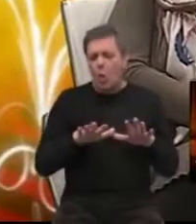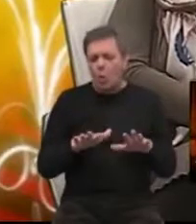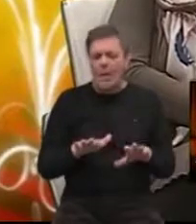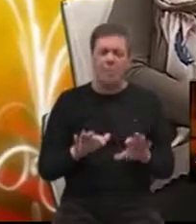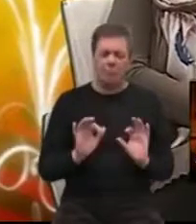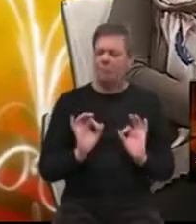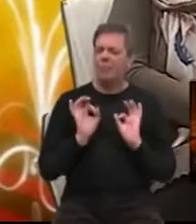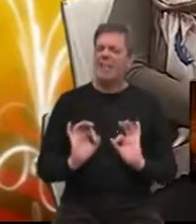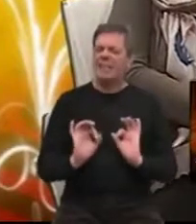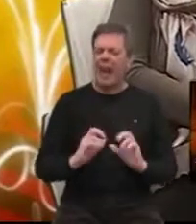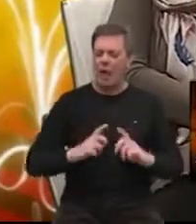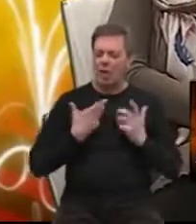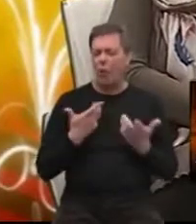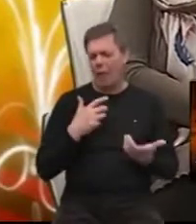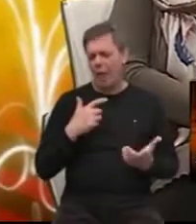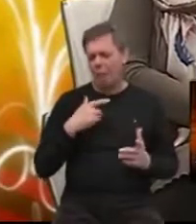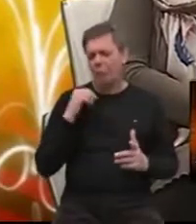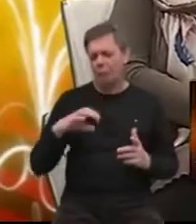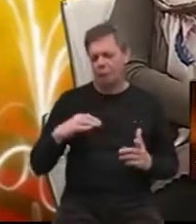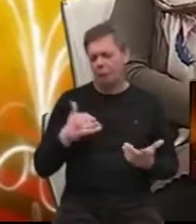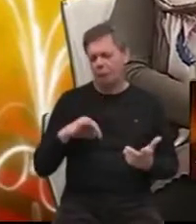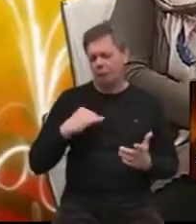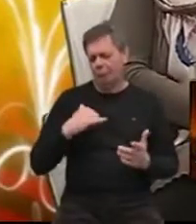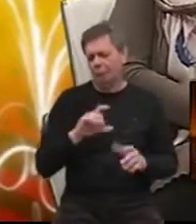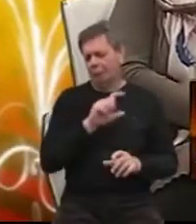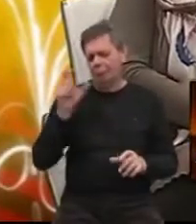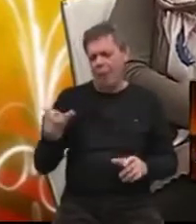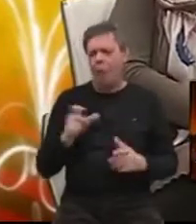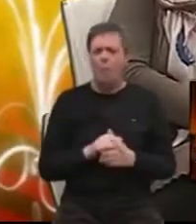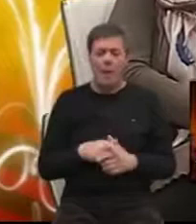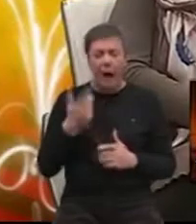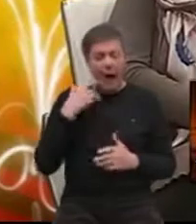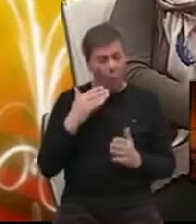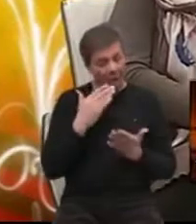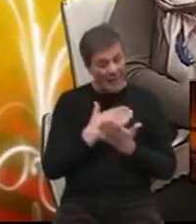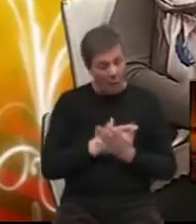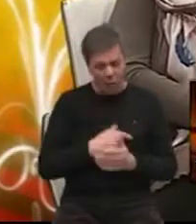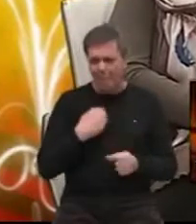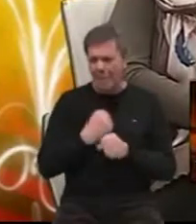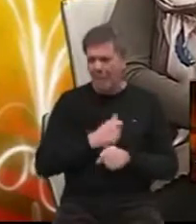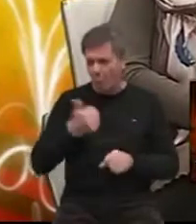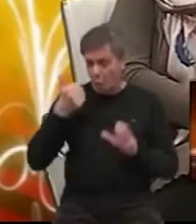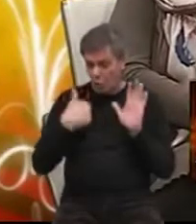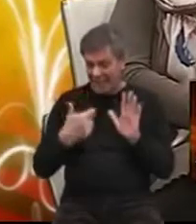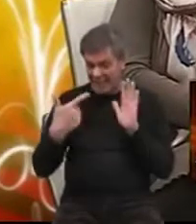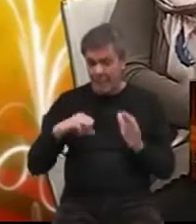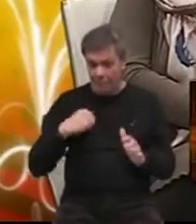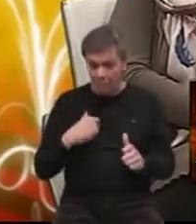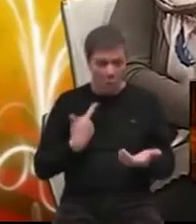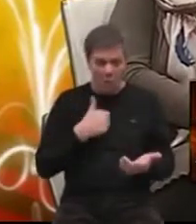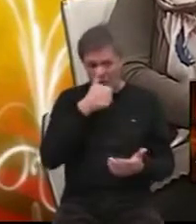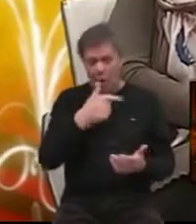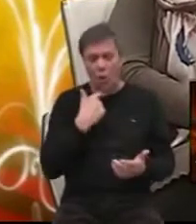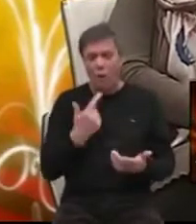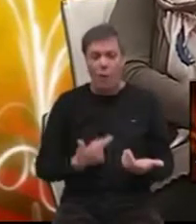dobi jer na kraju krajeva, ako je zakonska obveza da radimo do 67. godine, onda je malo smiješno